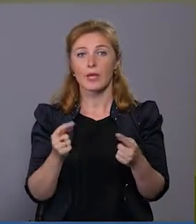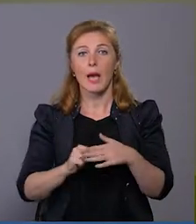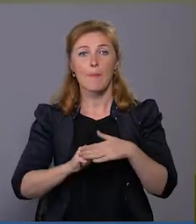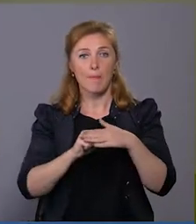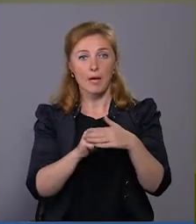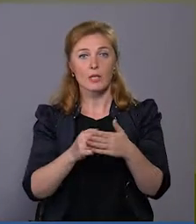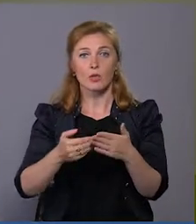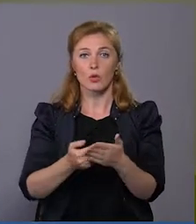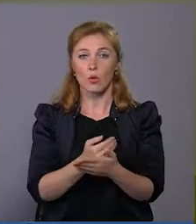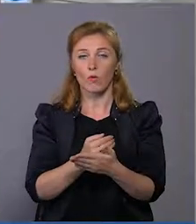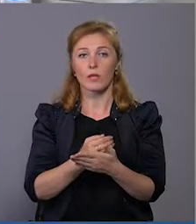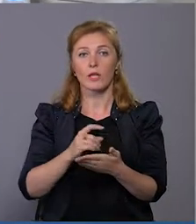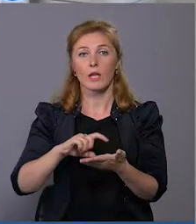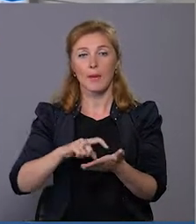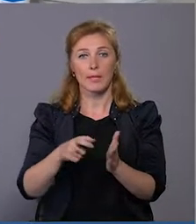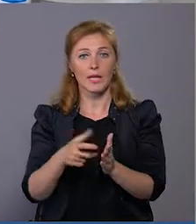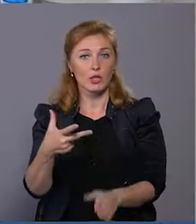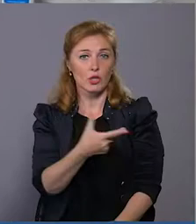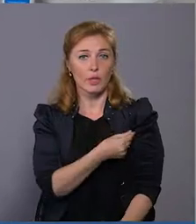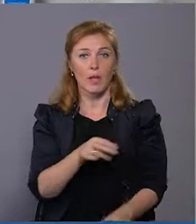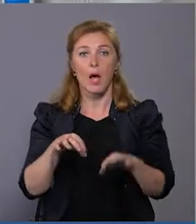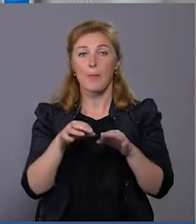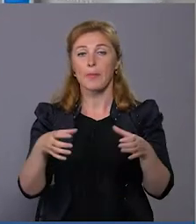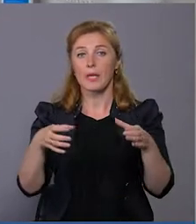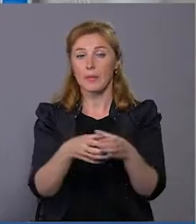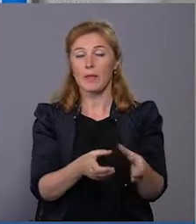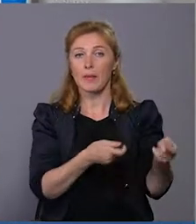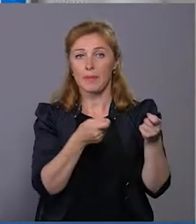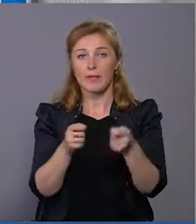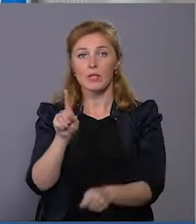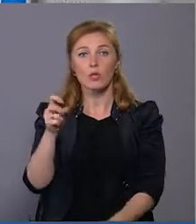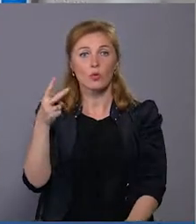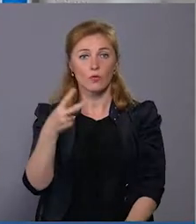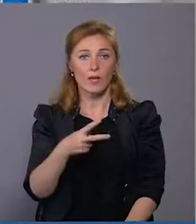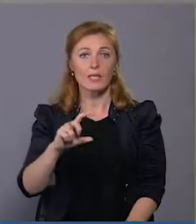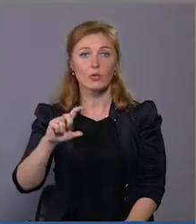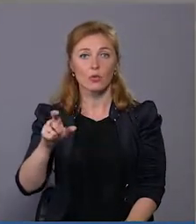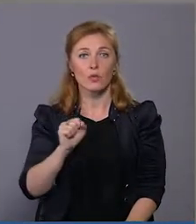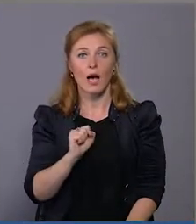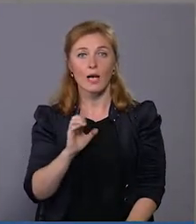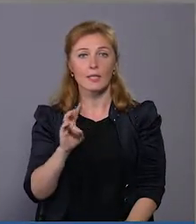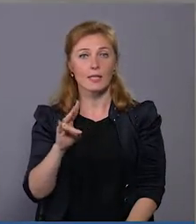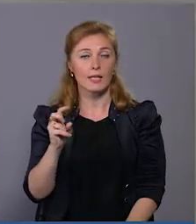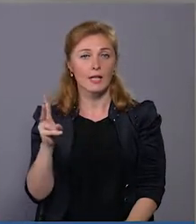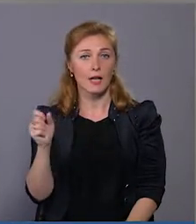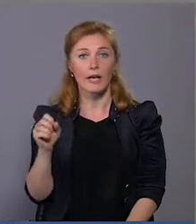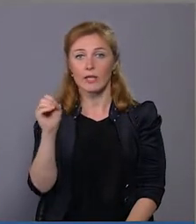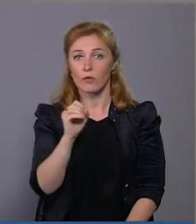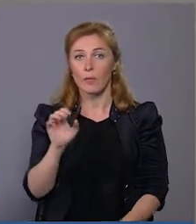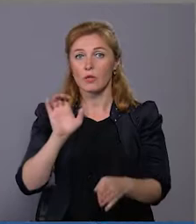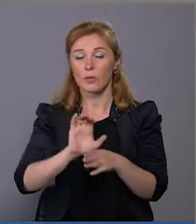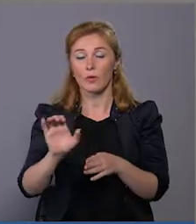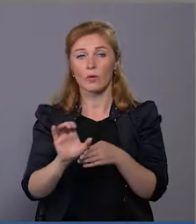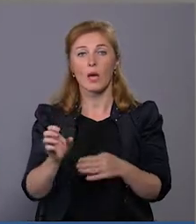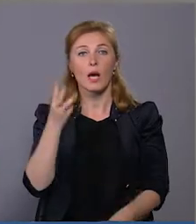новоствореного кабінету щеплень. Мобільна бригада привезла до міської лікарні 120 доз вакцини Астразенека європейського походження, яку